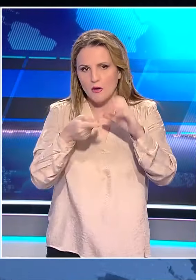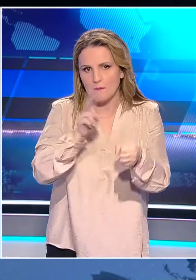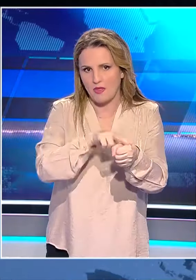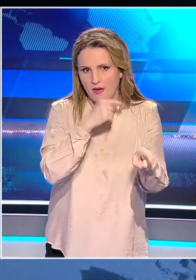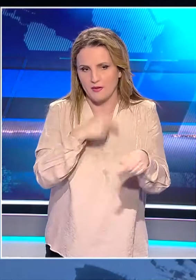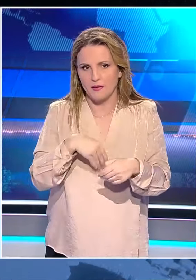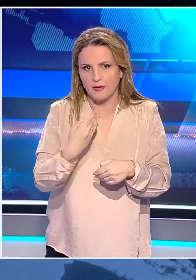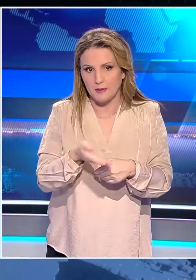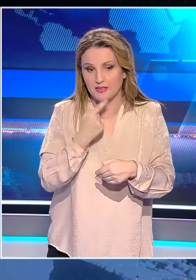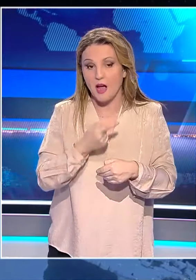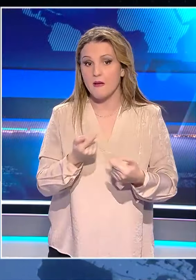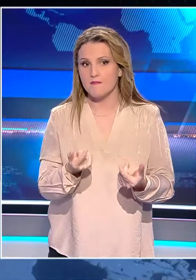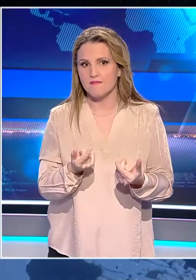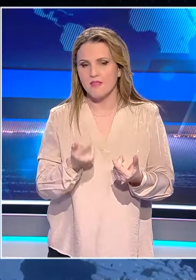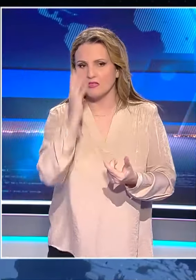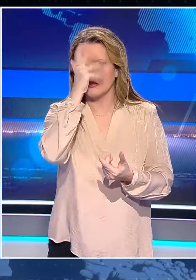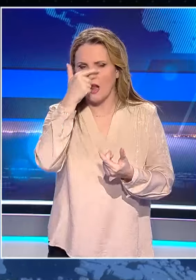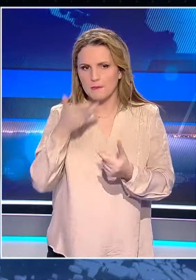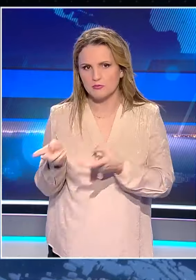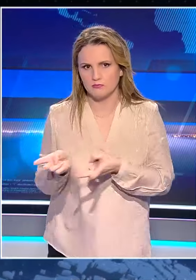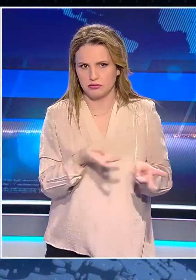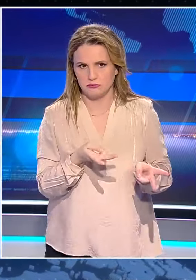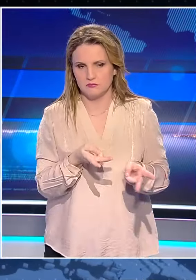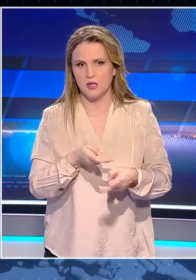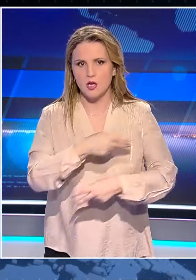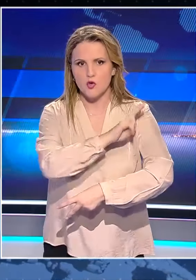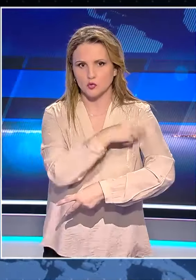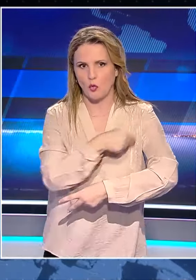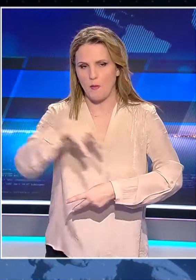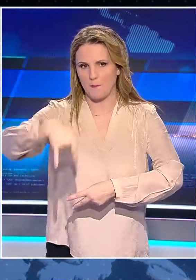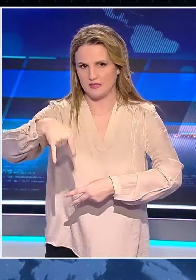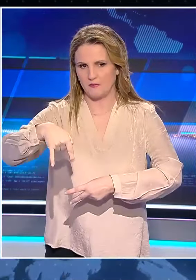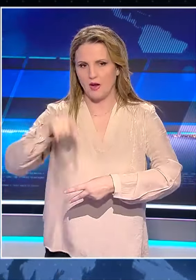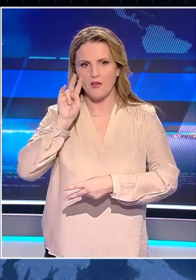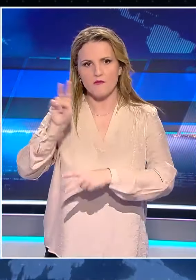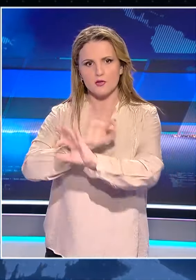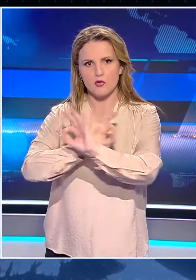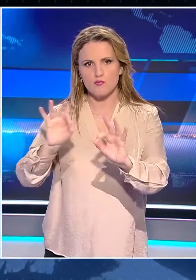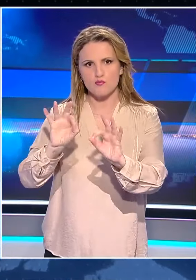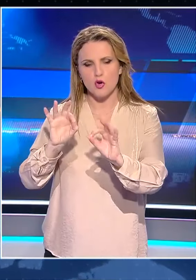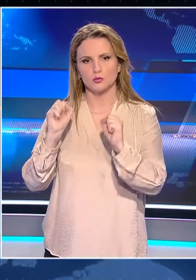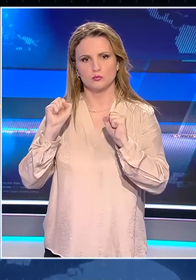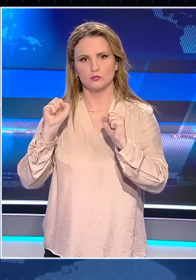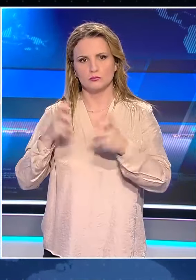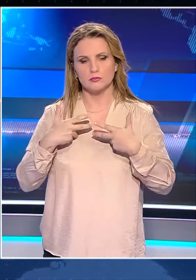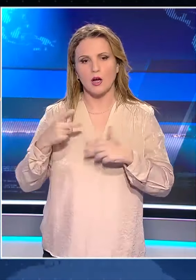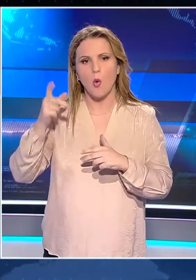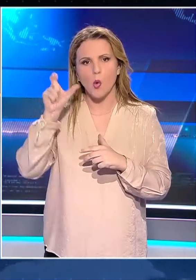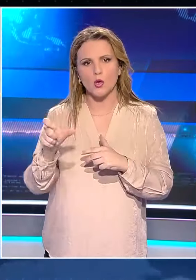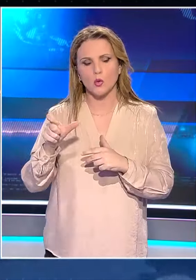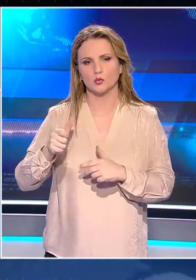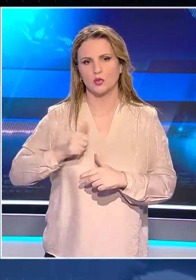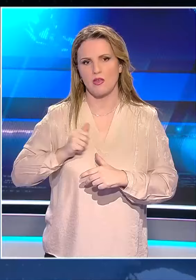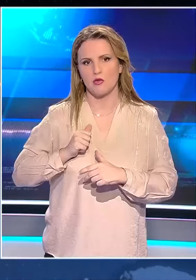Λίγες ώρες μετά την απόπειρα δολοφονίας του και αφού εξετάστηκε σε νοσοκομείο της Πενσιλβάνια ο Τόναν Τραμπ έδειχνε να είναι σε καλή κατάσταση κατεβαίνοντας από το ιδιωτικότερο